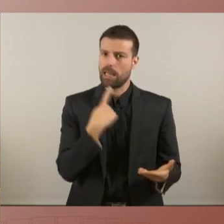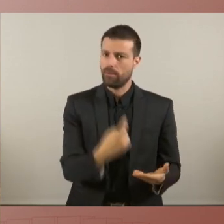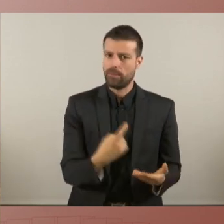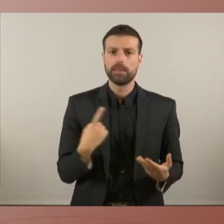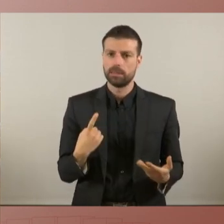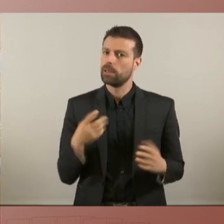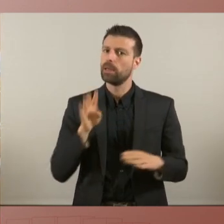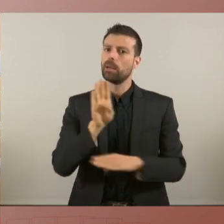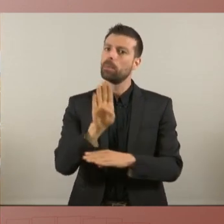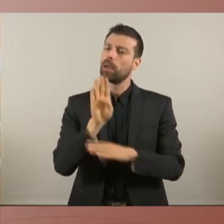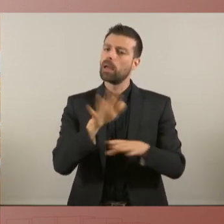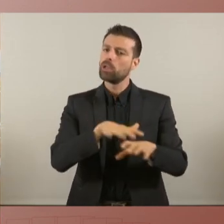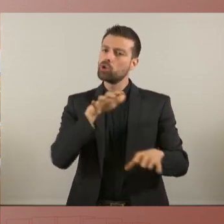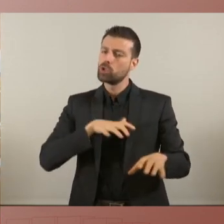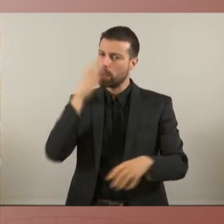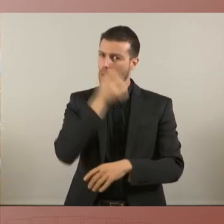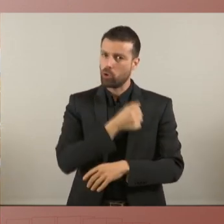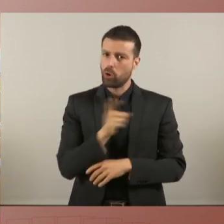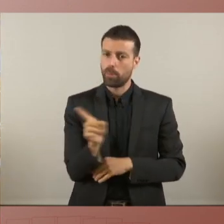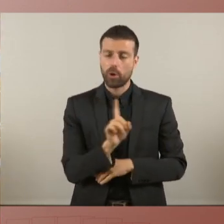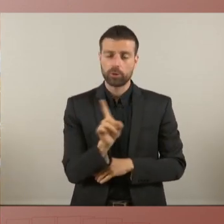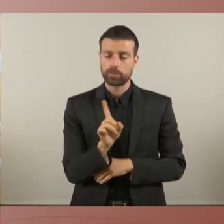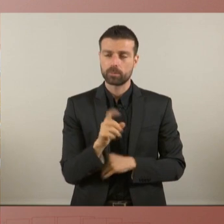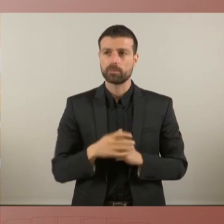parlamentària cal fer-se